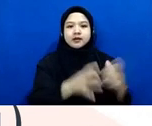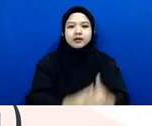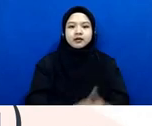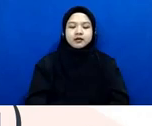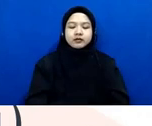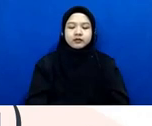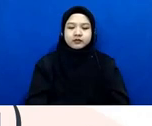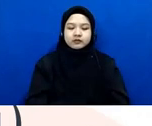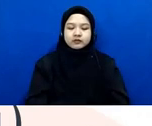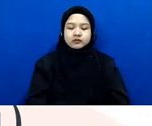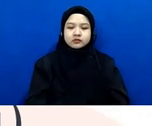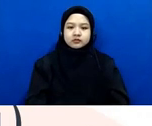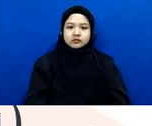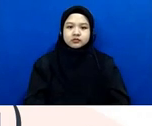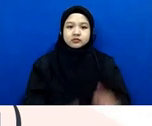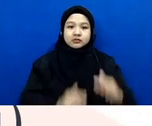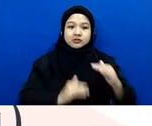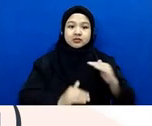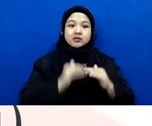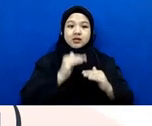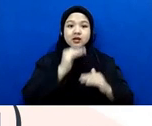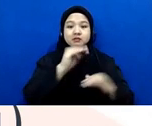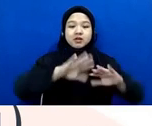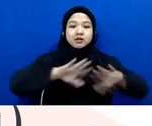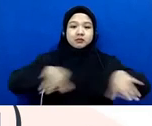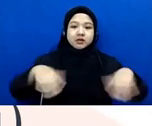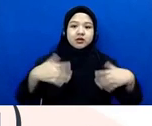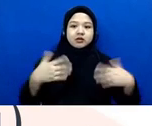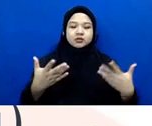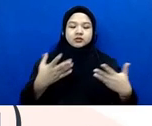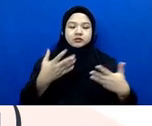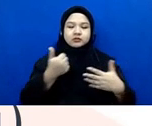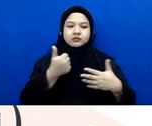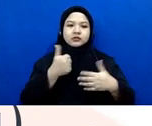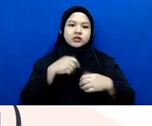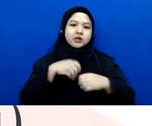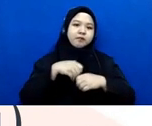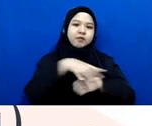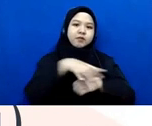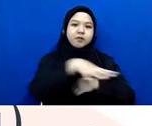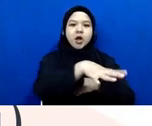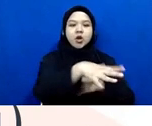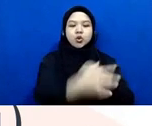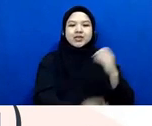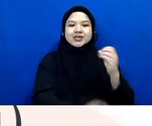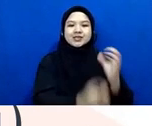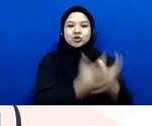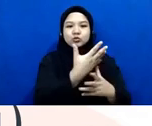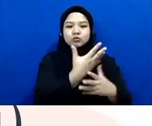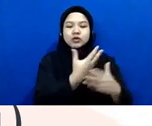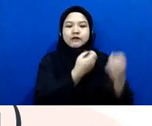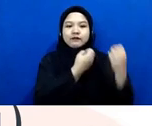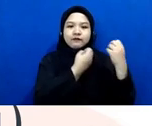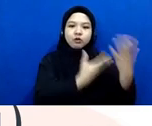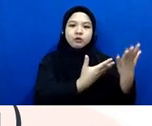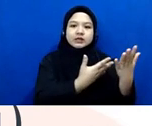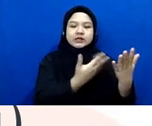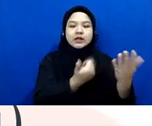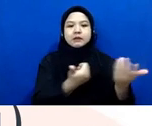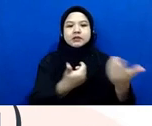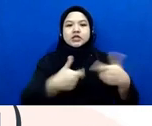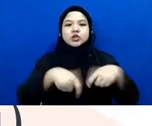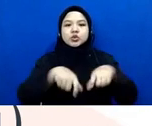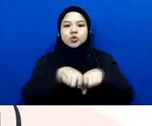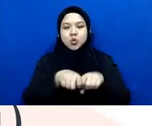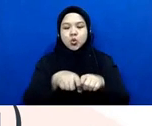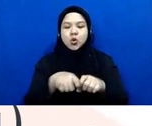perbedaan tahapan di perkara pidana itu akan sangat mempengaruhi sumber informasi yang relevan dalam penulisan berita oleh karena